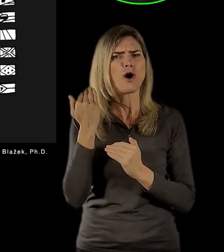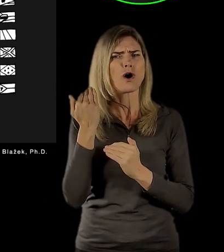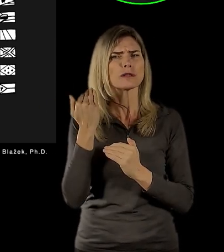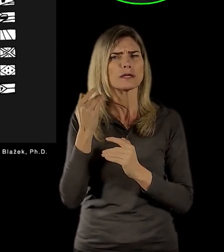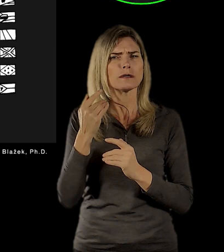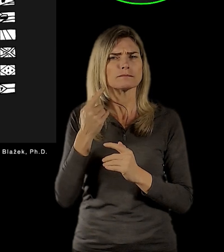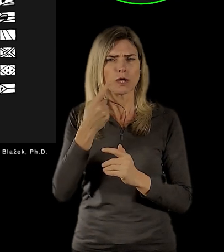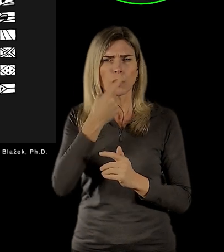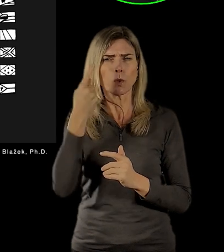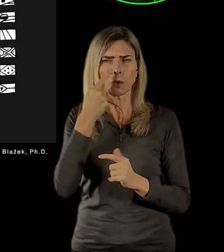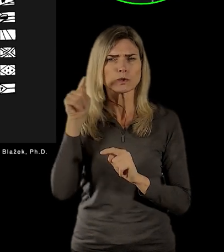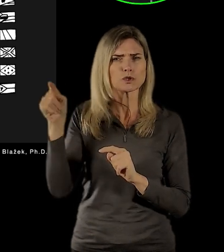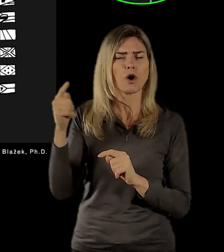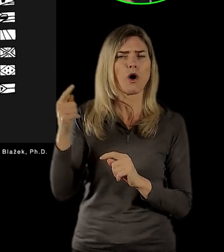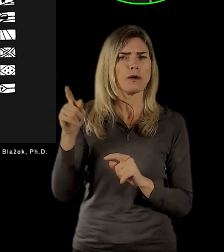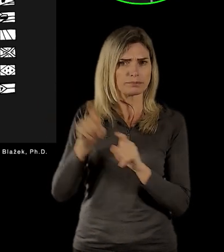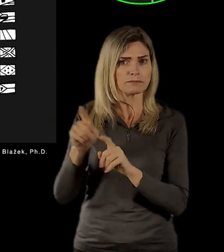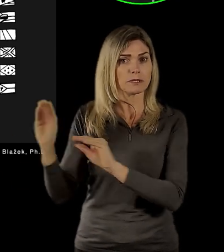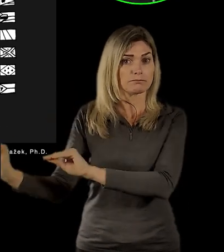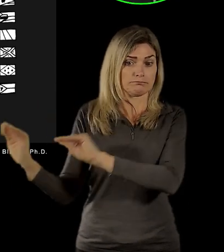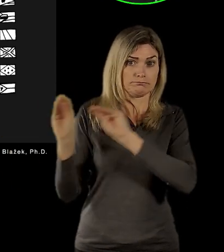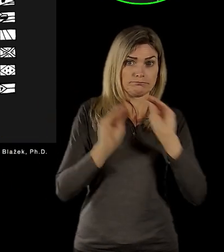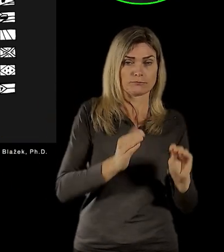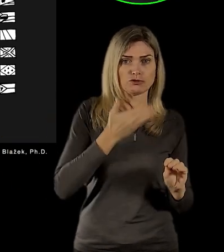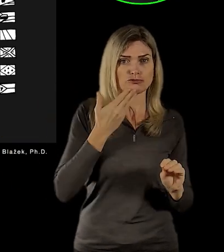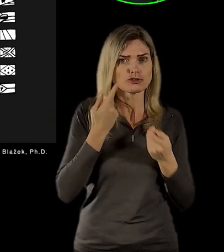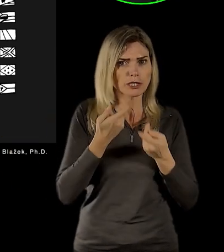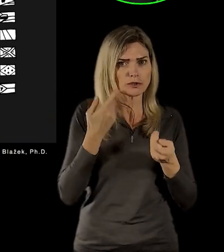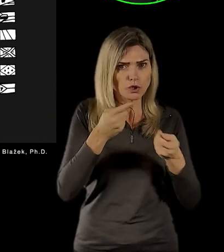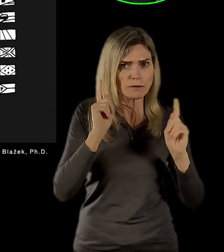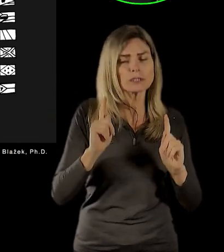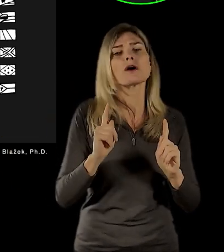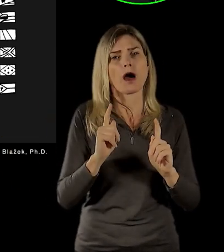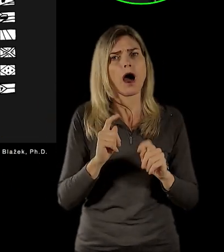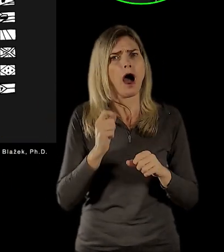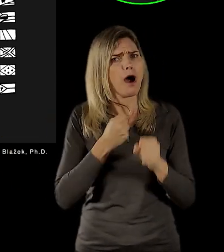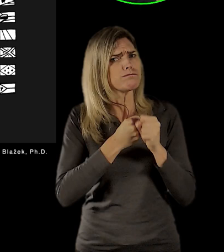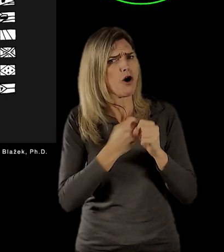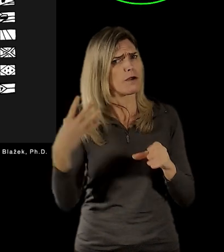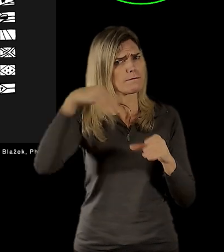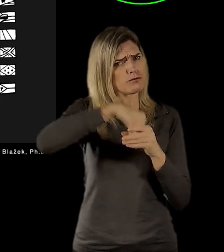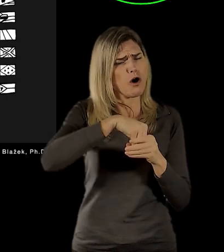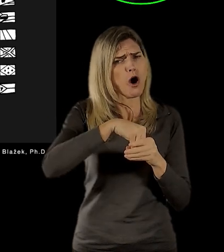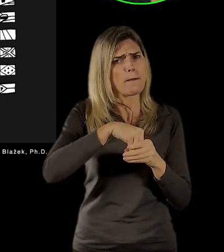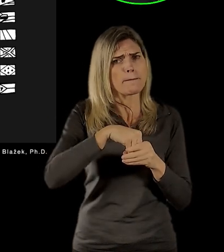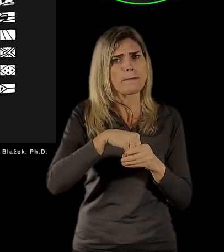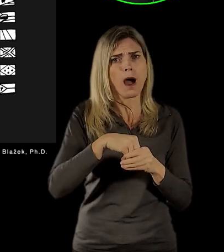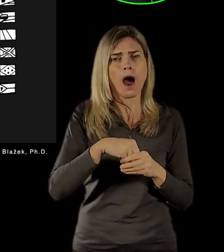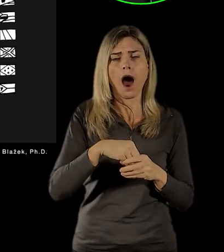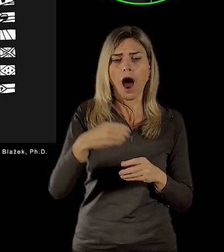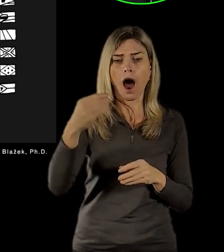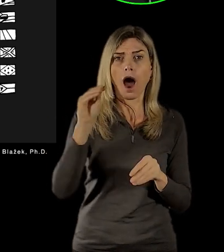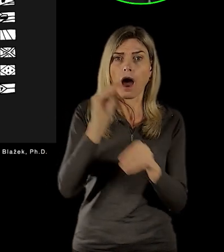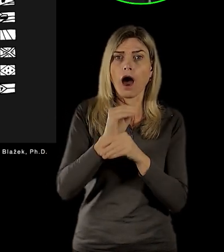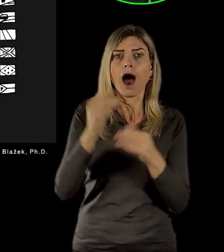do Československa, anebo to byly legionáři na jiných frontách první světové války a tam žádná koruna nebyla